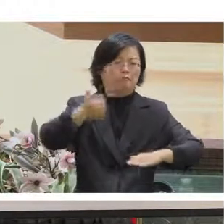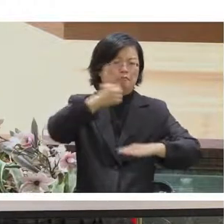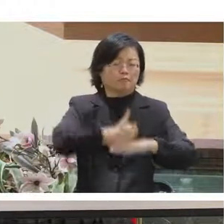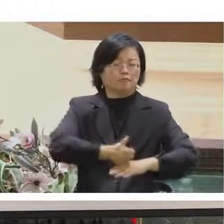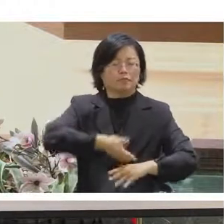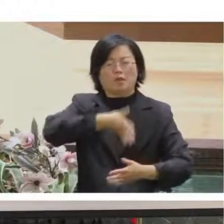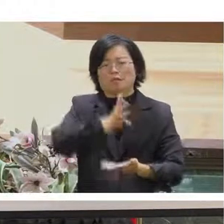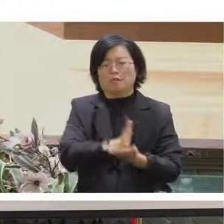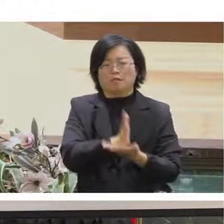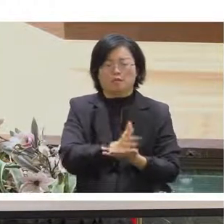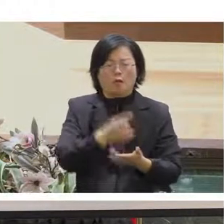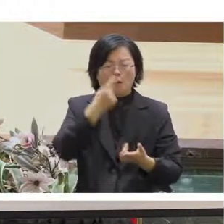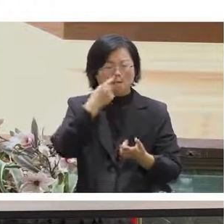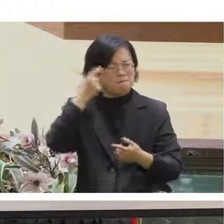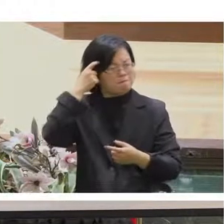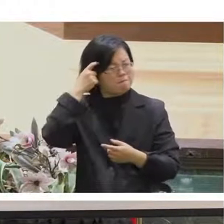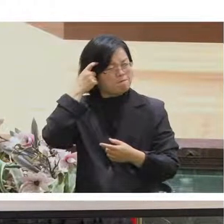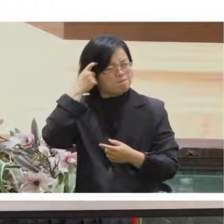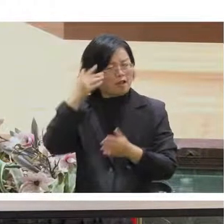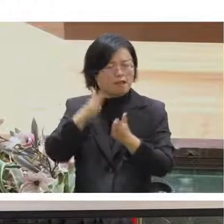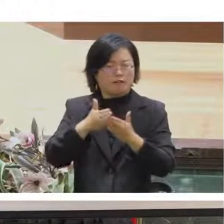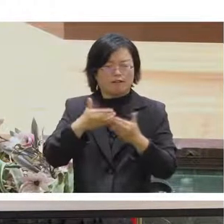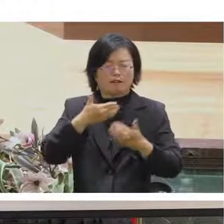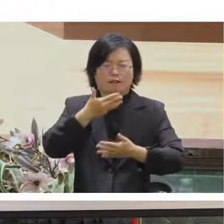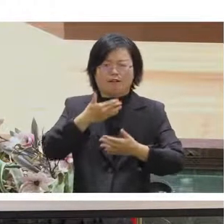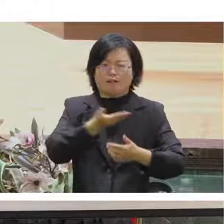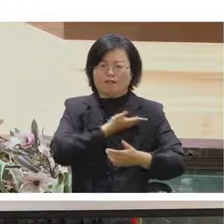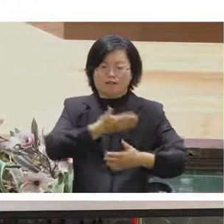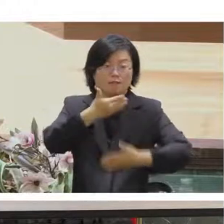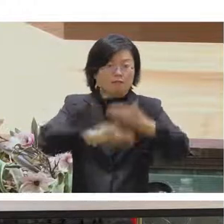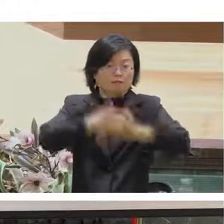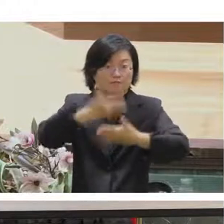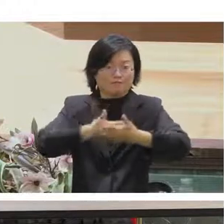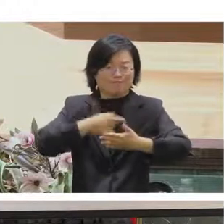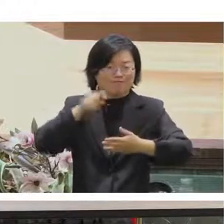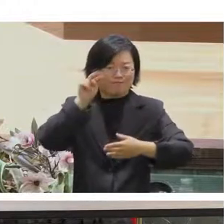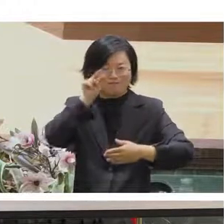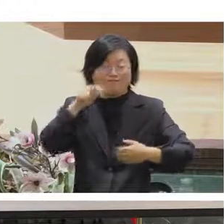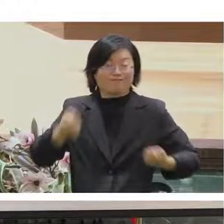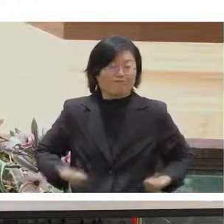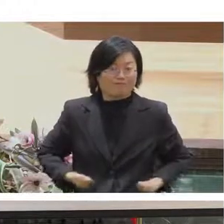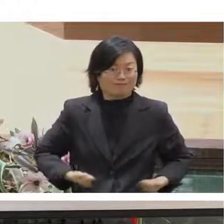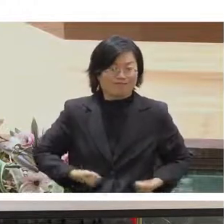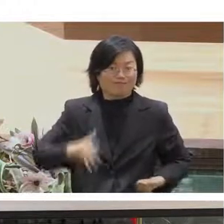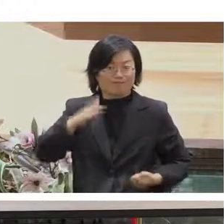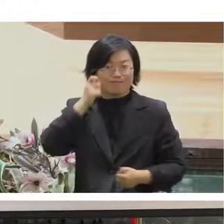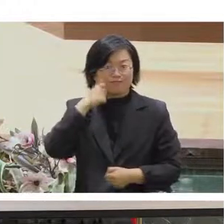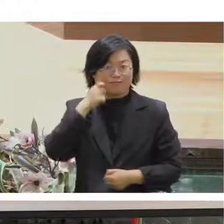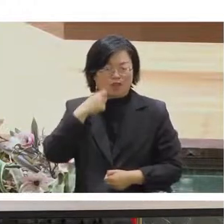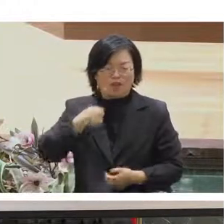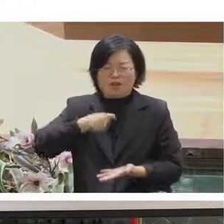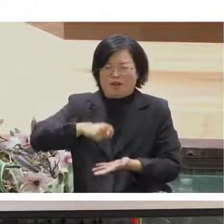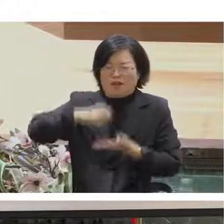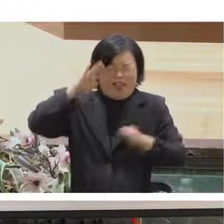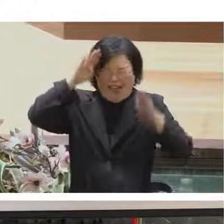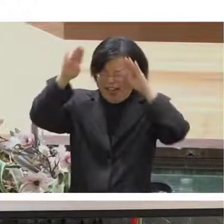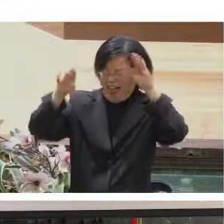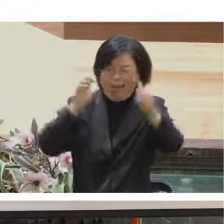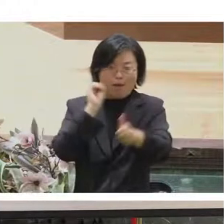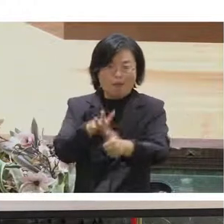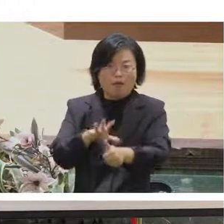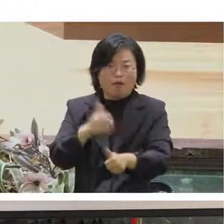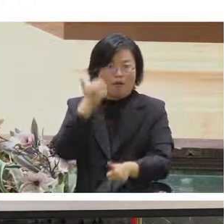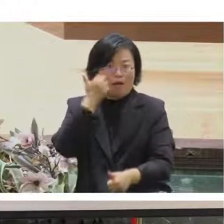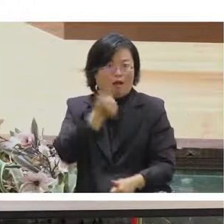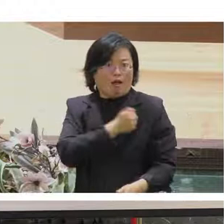影片有趣所以其實我們提了一個很荒唐的提案但是它後來實現沒想到實現沒有下失